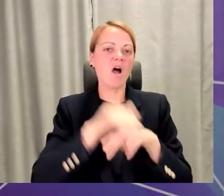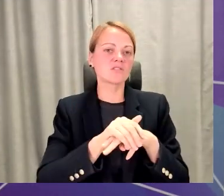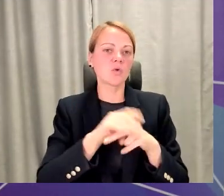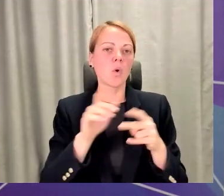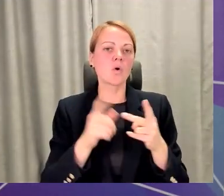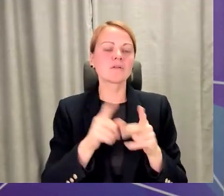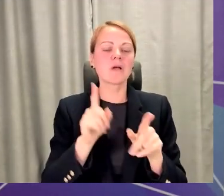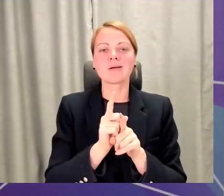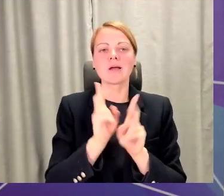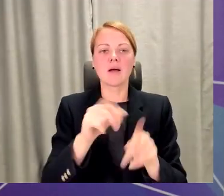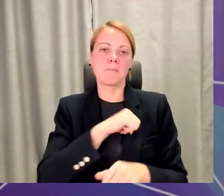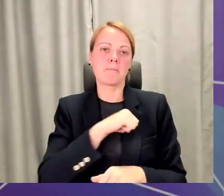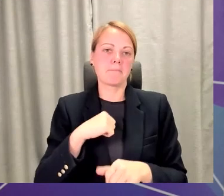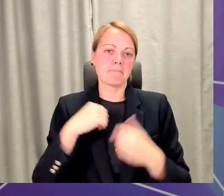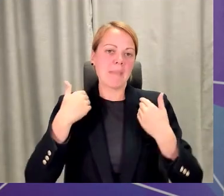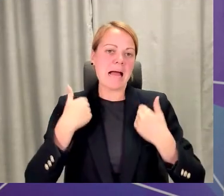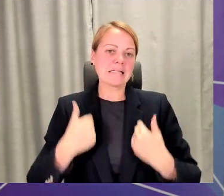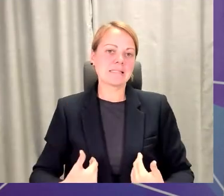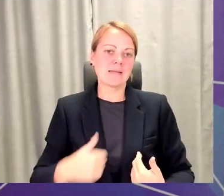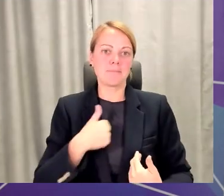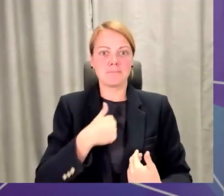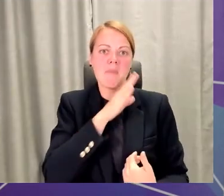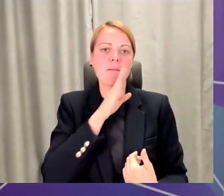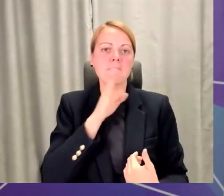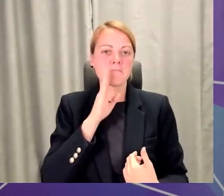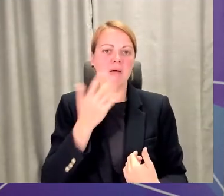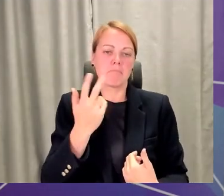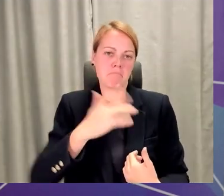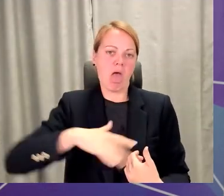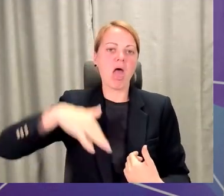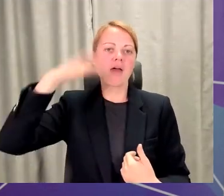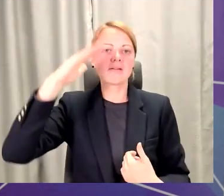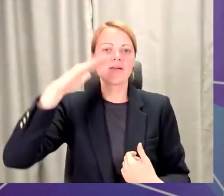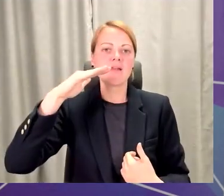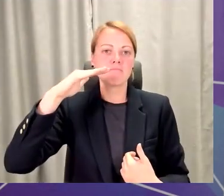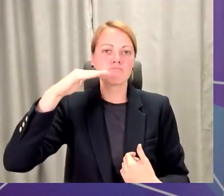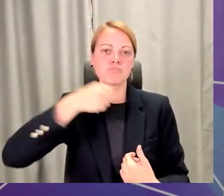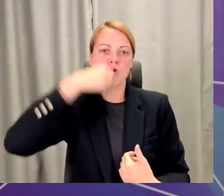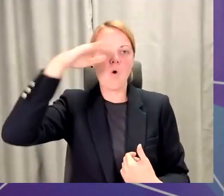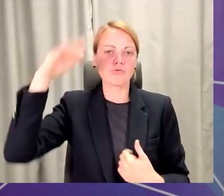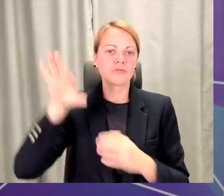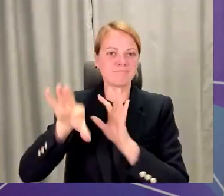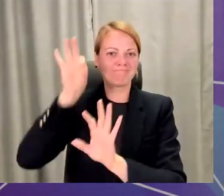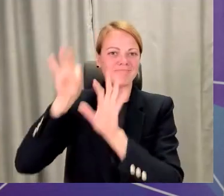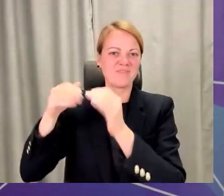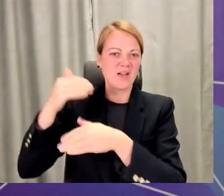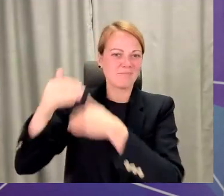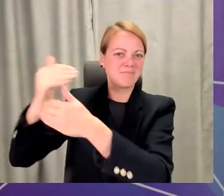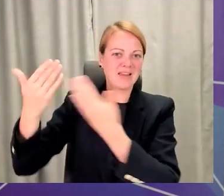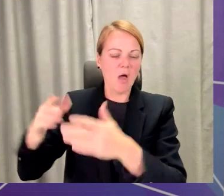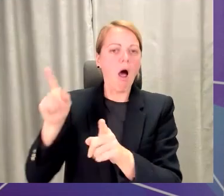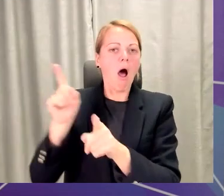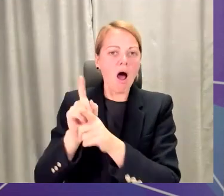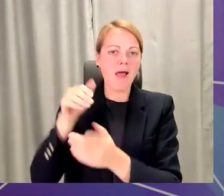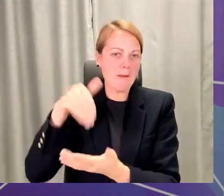kā mamma, kurai bērnievi ir pieauguši un izdarījuši savus izvēles, arī nevaru apstāties arī savā ceļā un, attiecīgi,